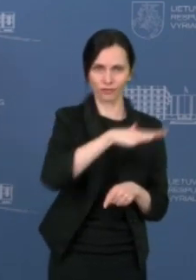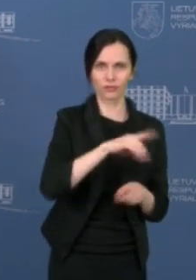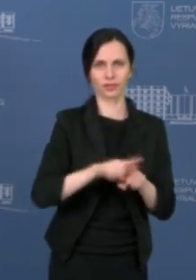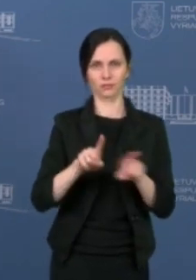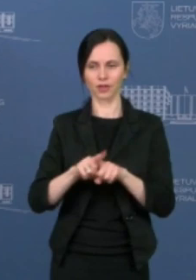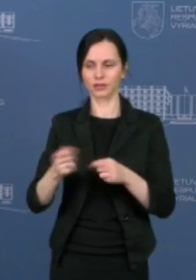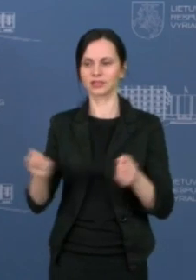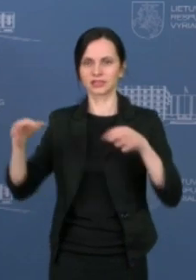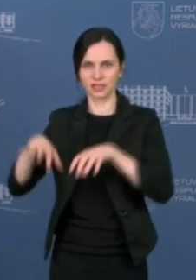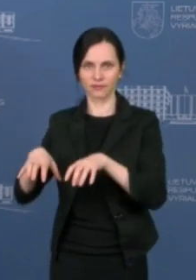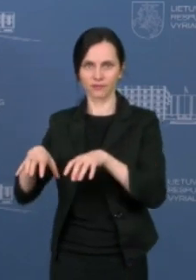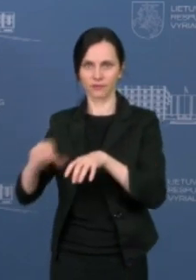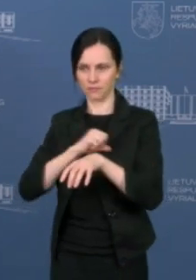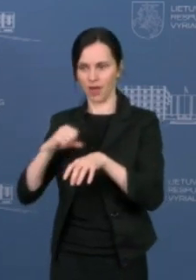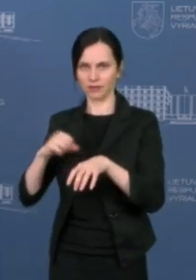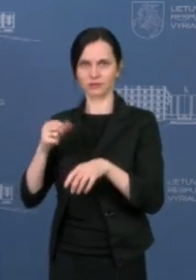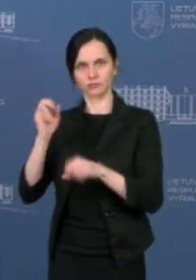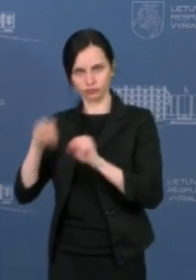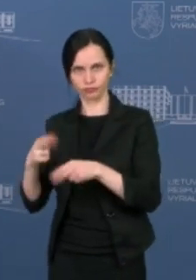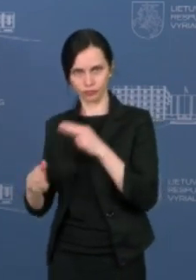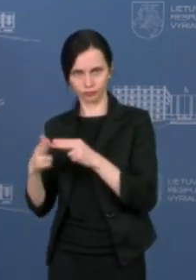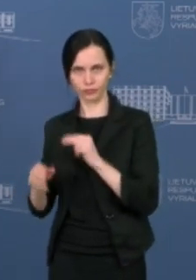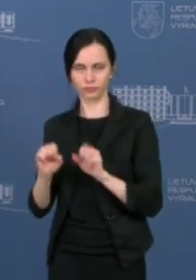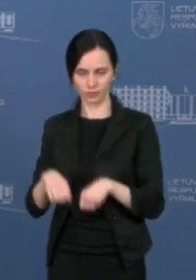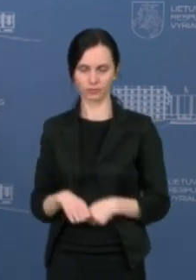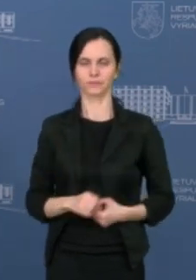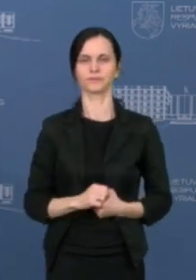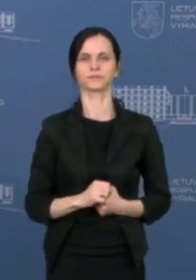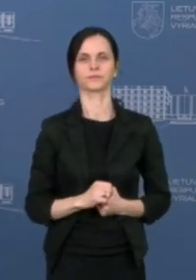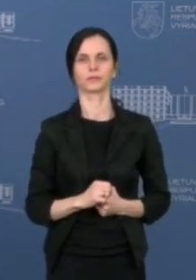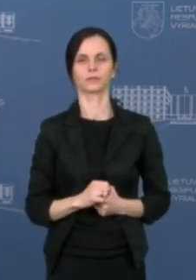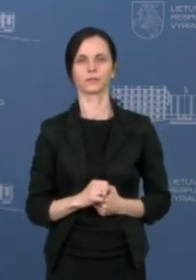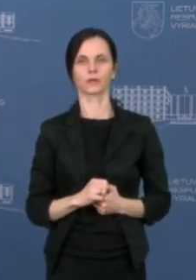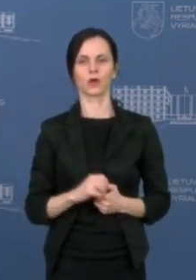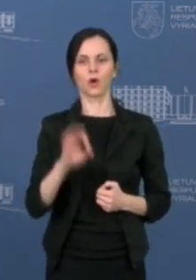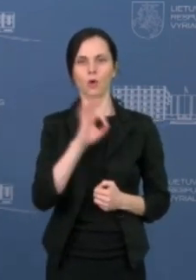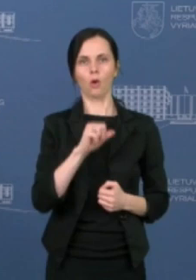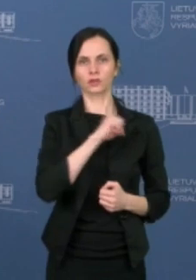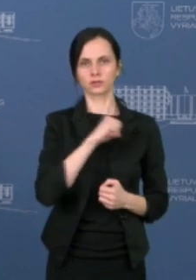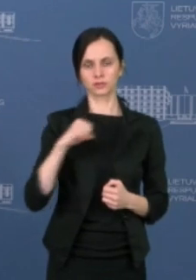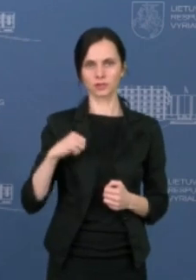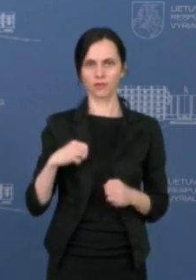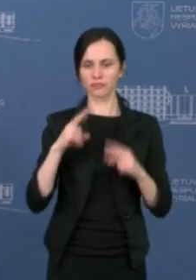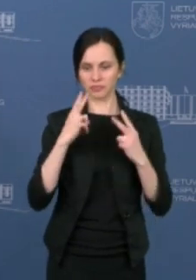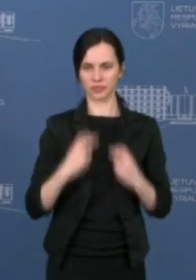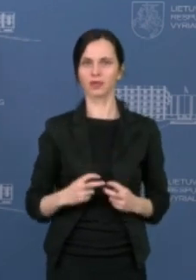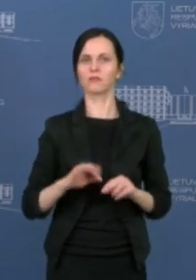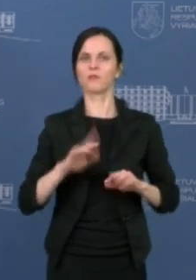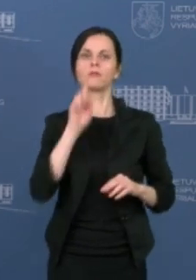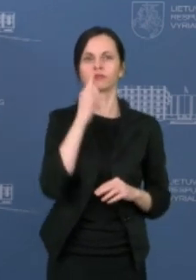atskiruosa į valdybės lygių. Dėl savanoriško tyrimuosi, tai kaip ir minėta,